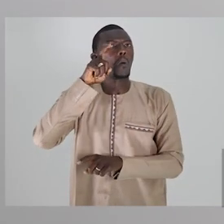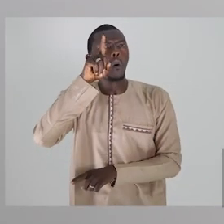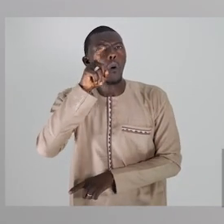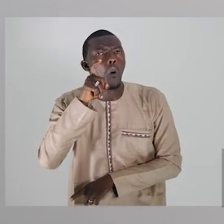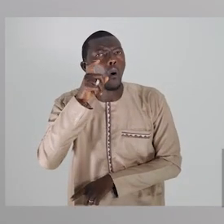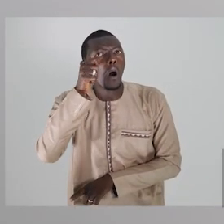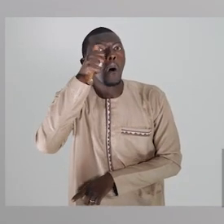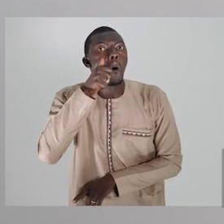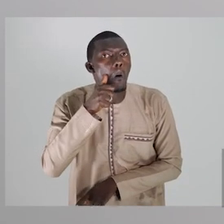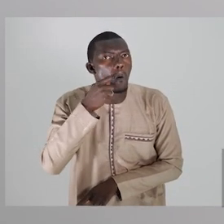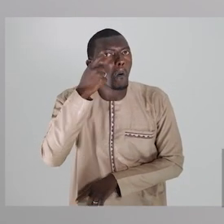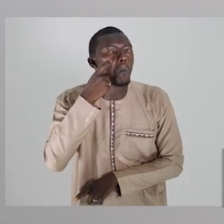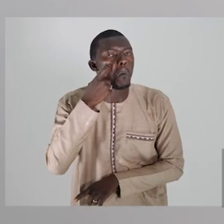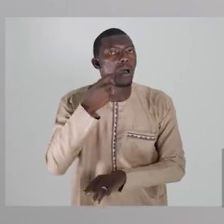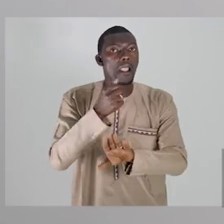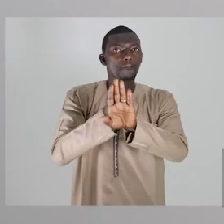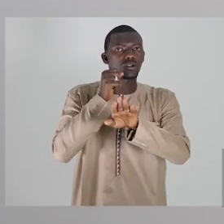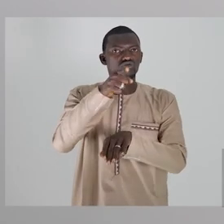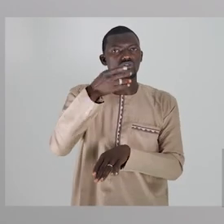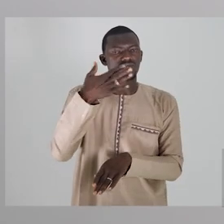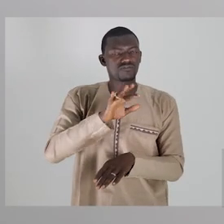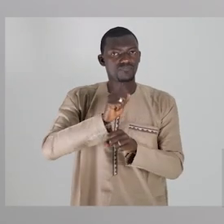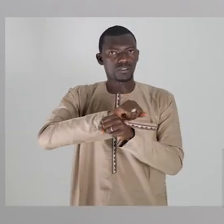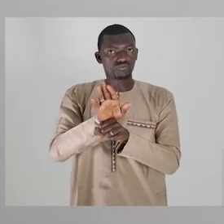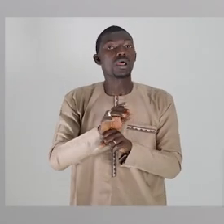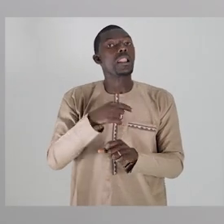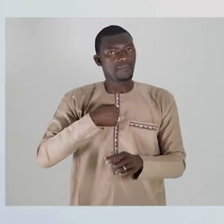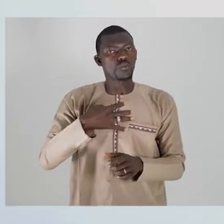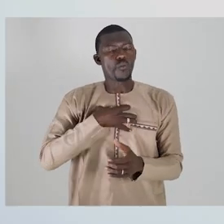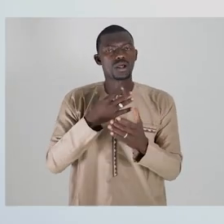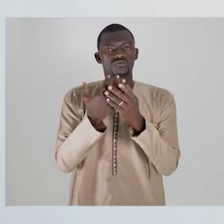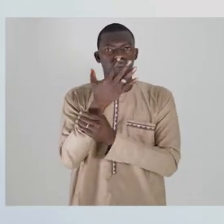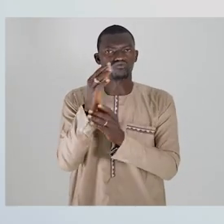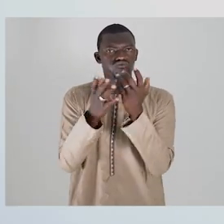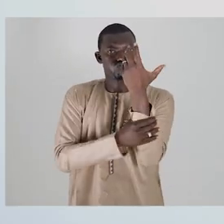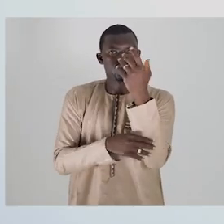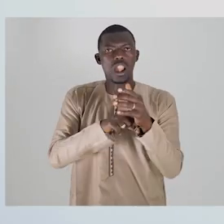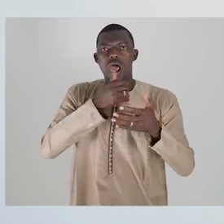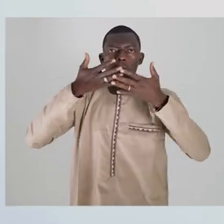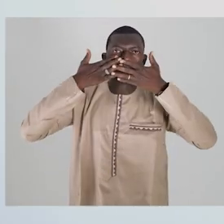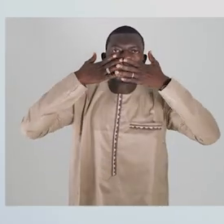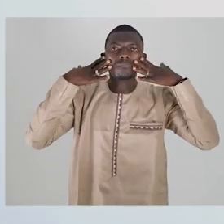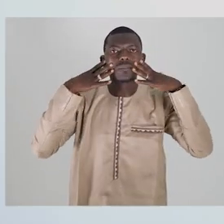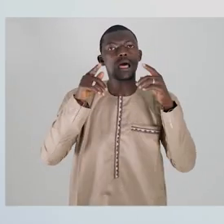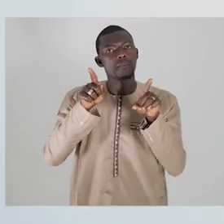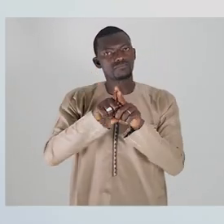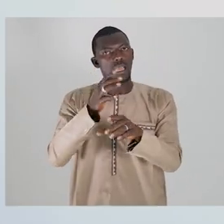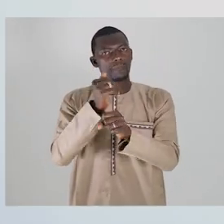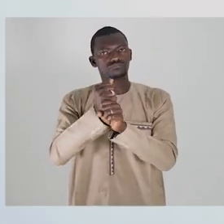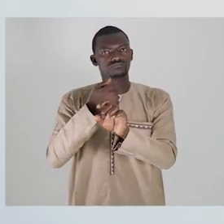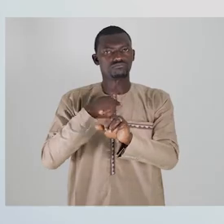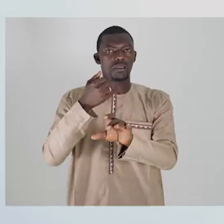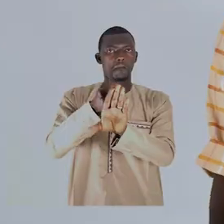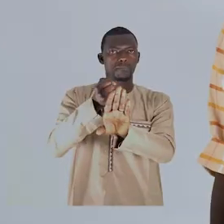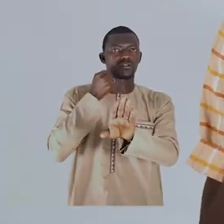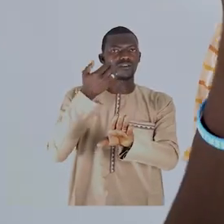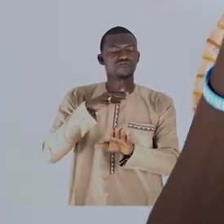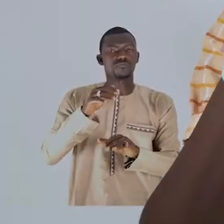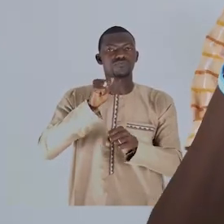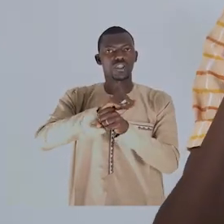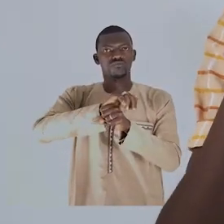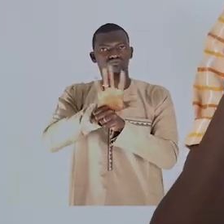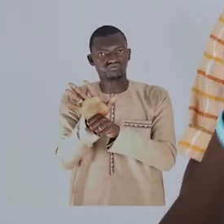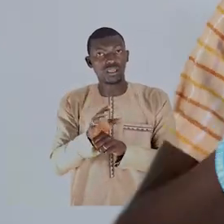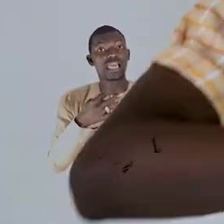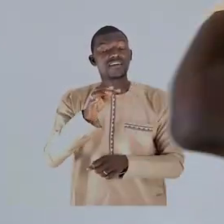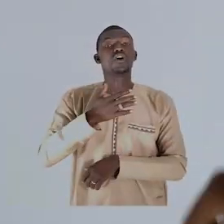yikolabi koholatane. Olaj no danda nekdo hepu gol o nyawu coronavirus. Awa. Habbemi watogulof e max angon. Dundo